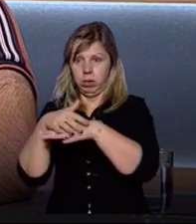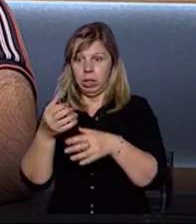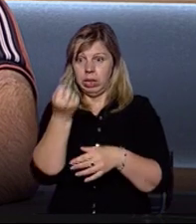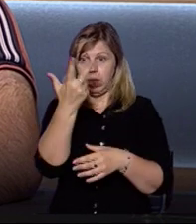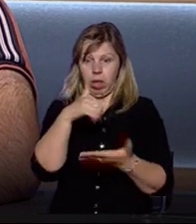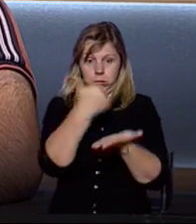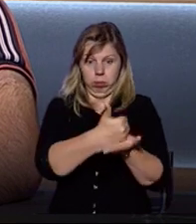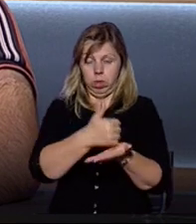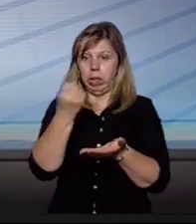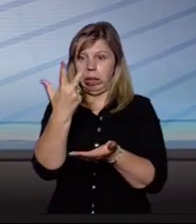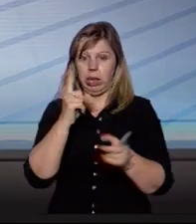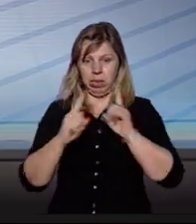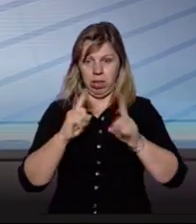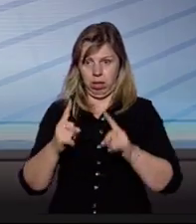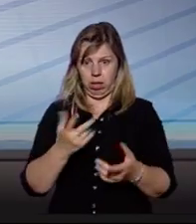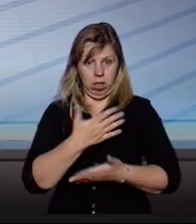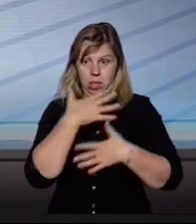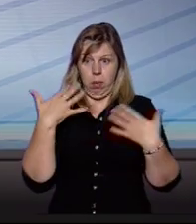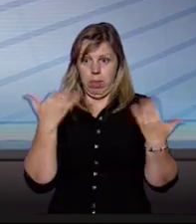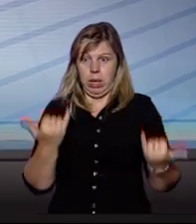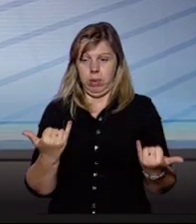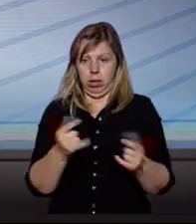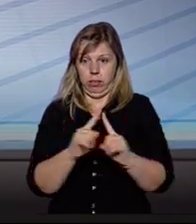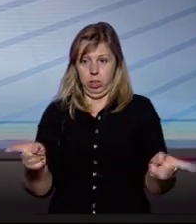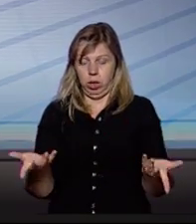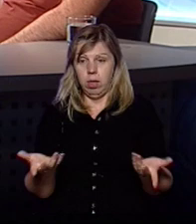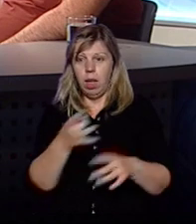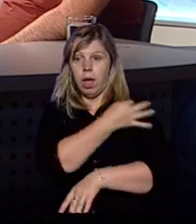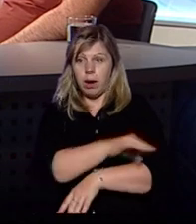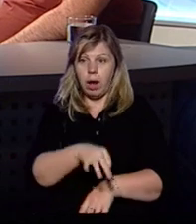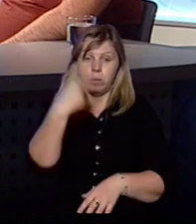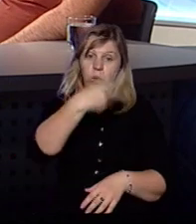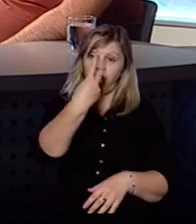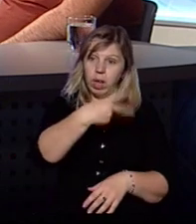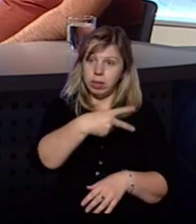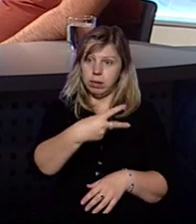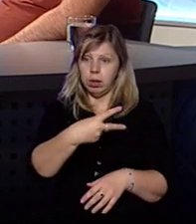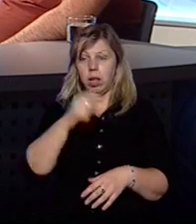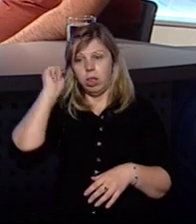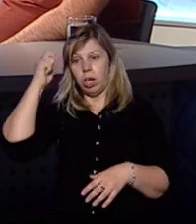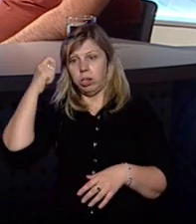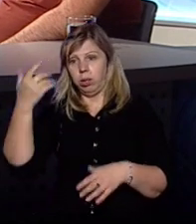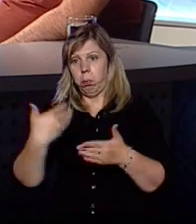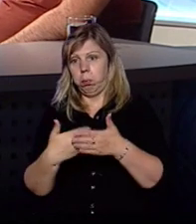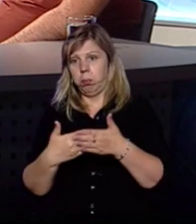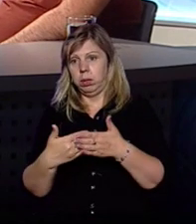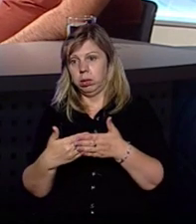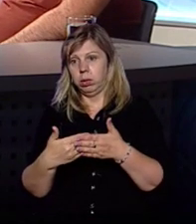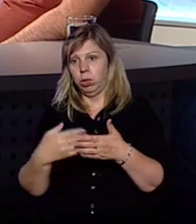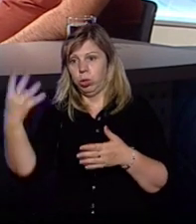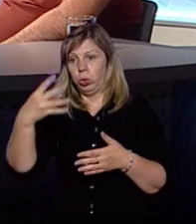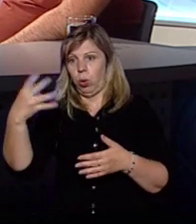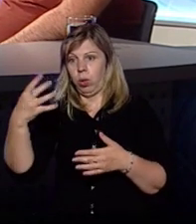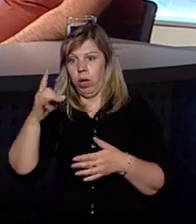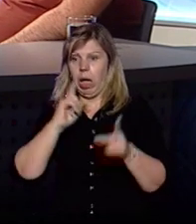голів, 13 рад. Не так багато, як зараз. Звичайно, там, у Рахівському – 20, у Тячівському – близько